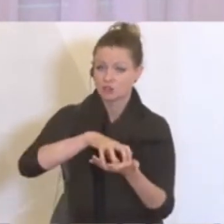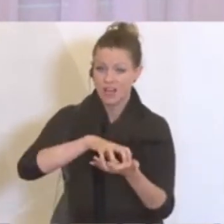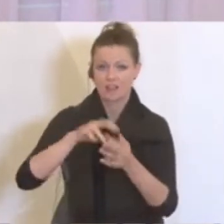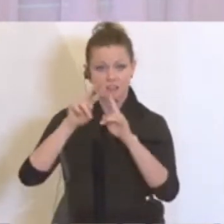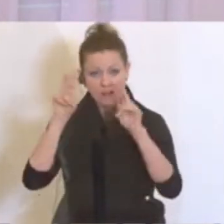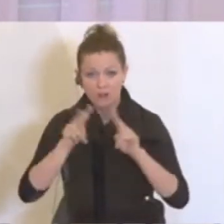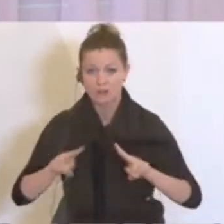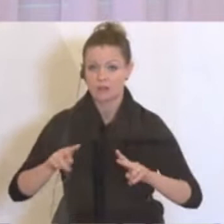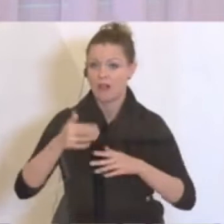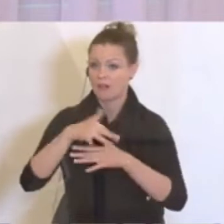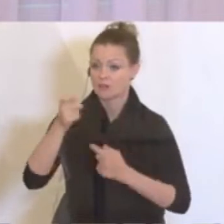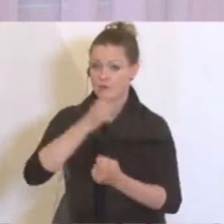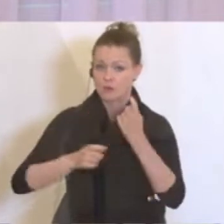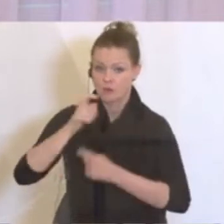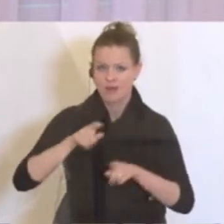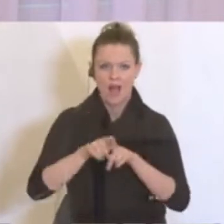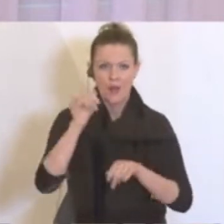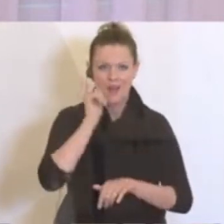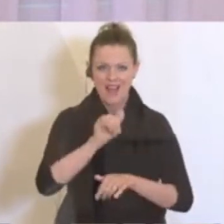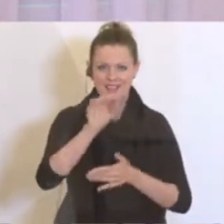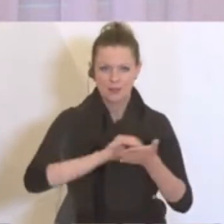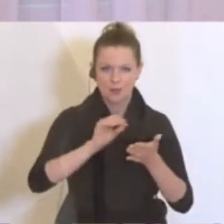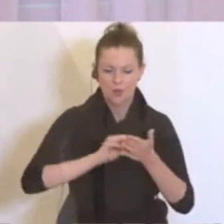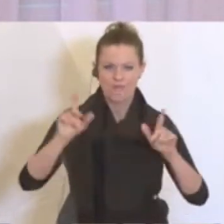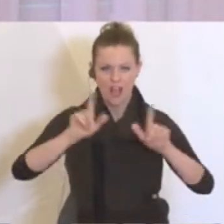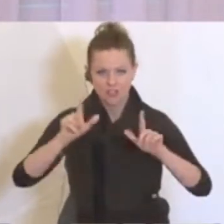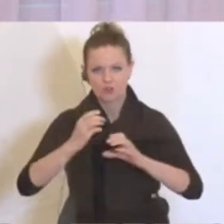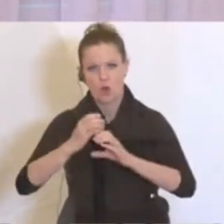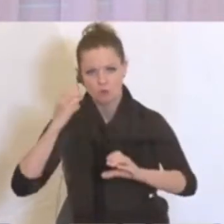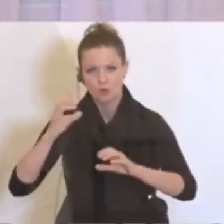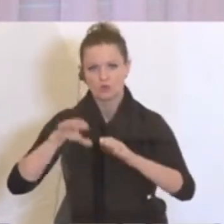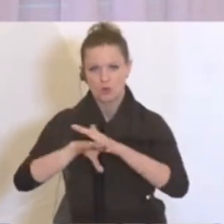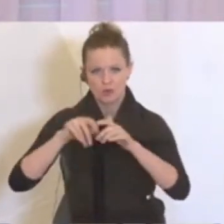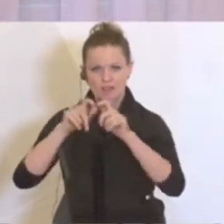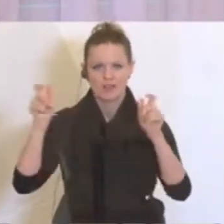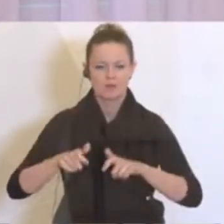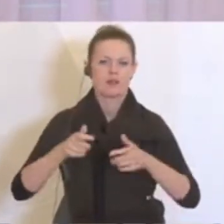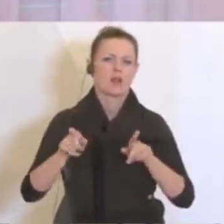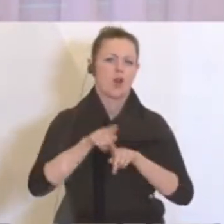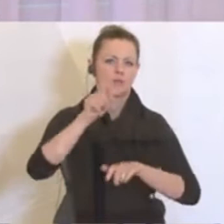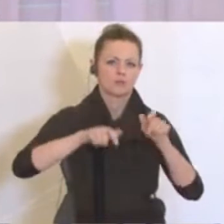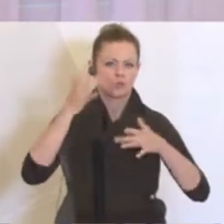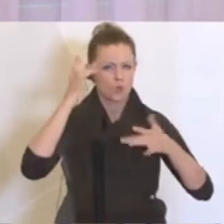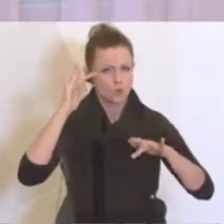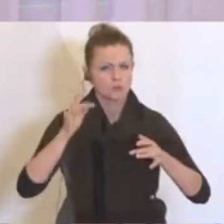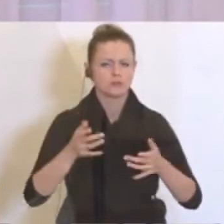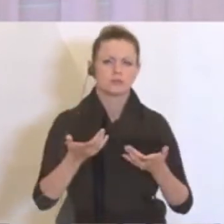internationale Gäste haben. Es sind die Reisebüros, die Reiseveranstalter, die Busunternehmen, die Veranstalter im Kunst-, im Kulturbereich, im Bereich der Messen, bei Großveranstaltungen,